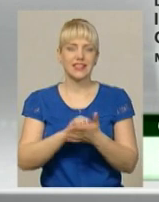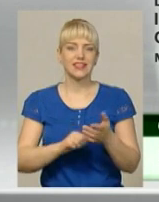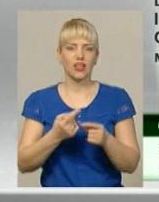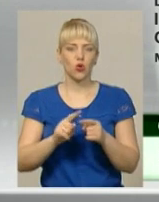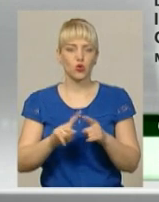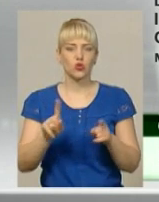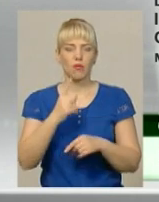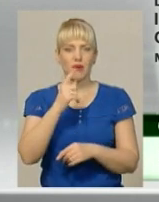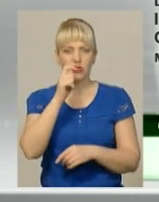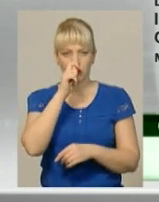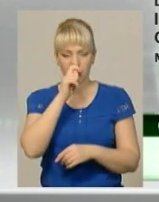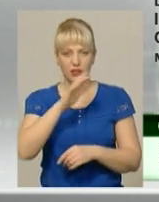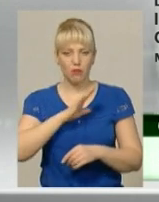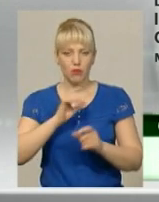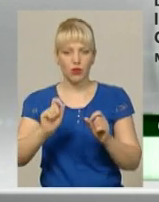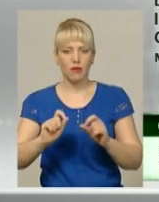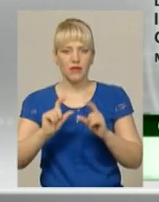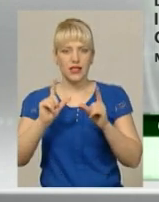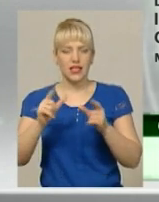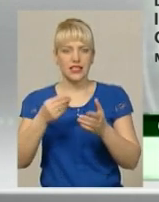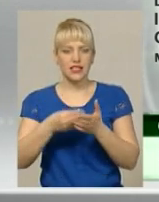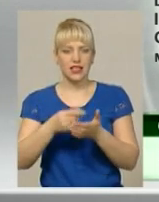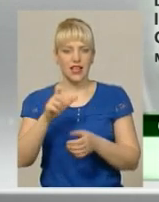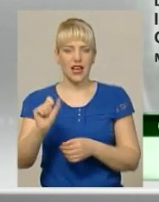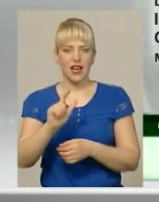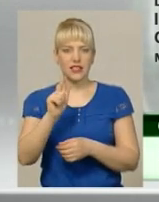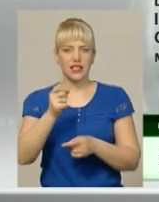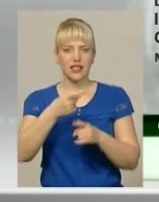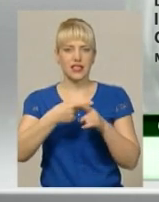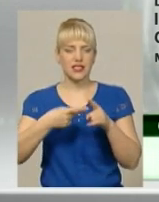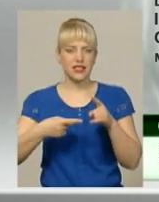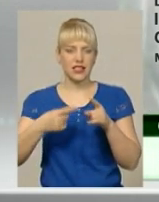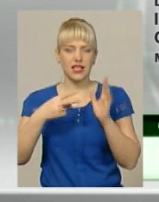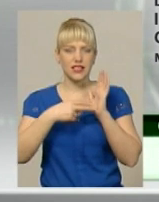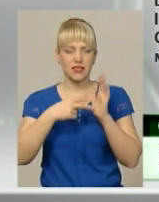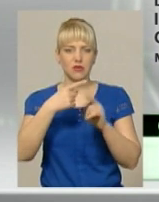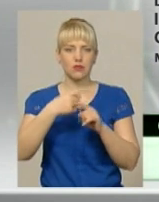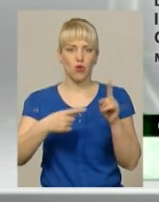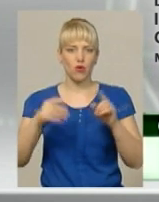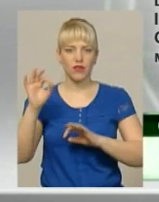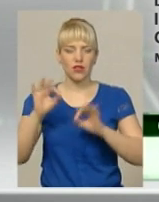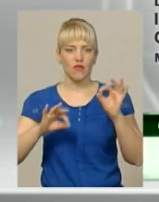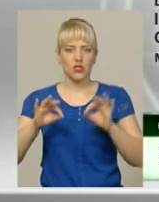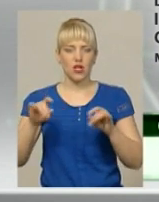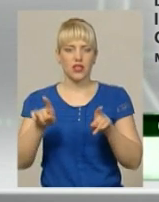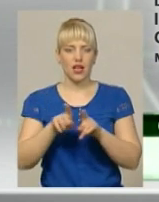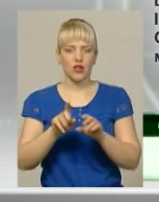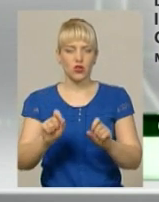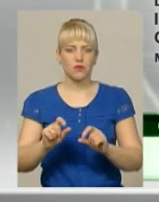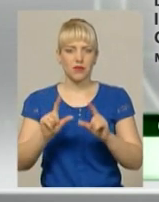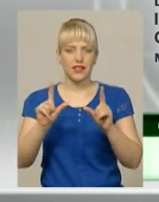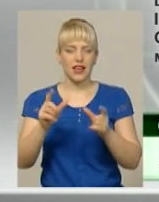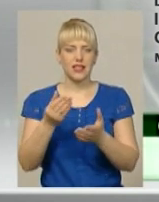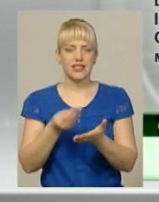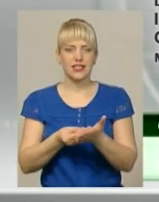квітня була піднята ціна на газ на 7,5 відсотків, а також піднялася ціна борошна на